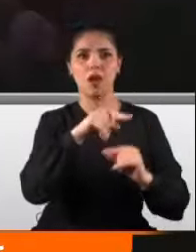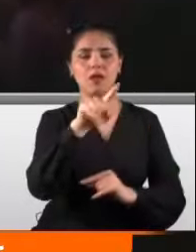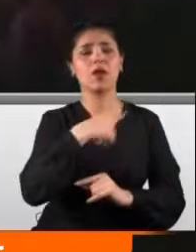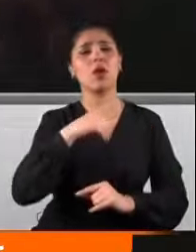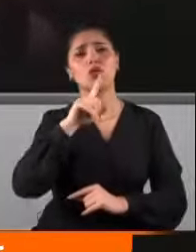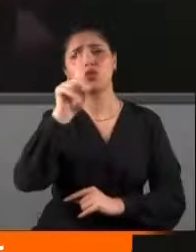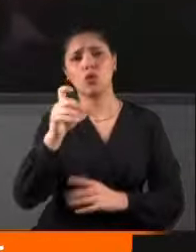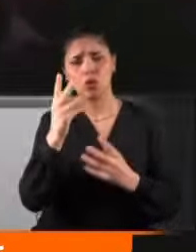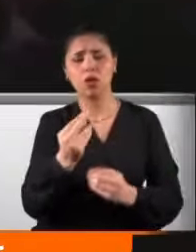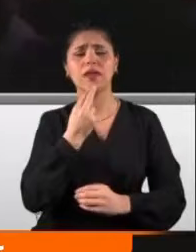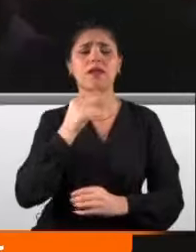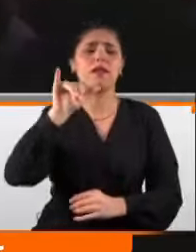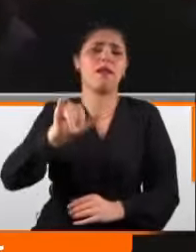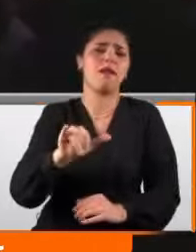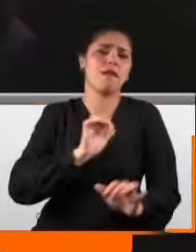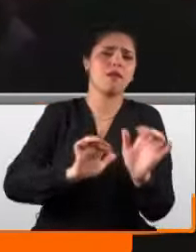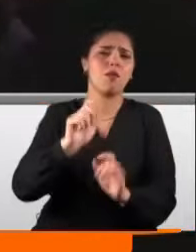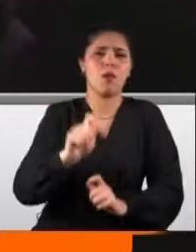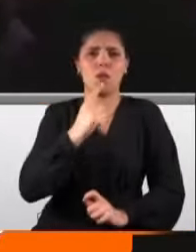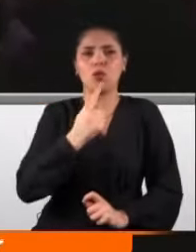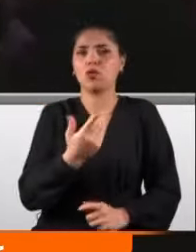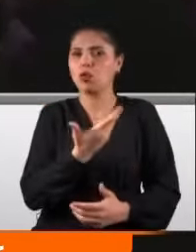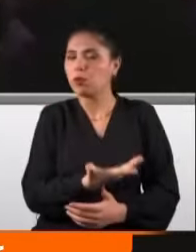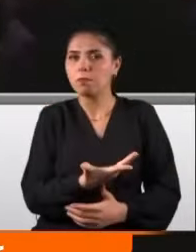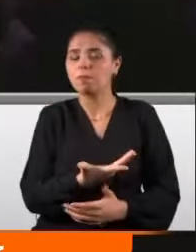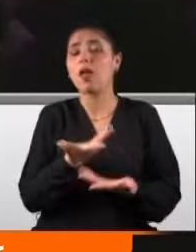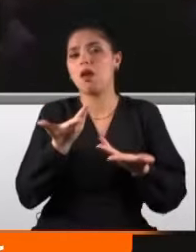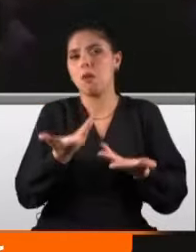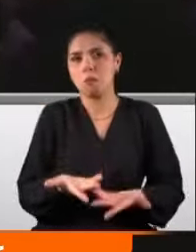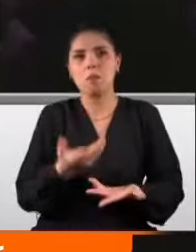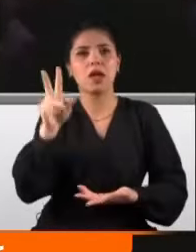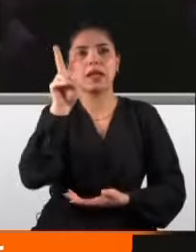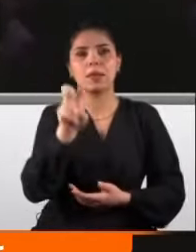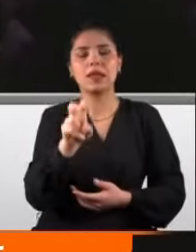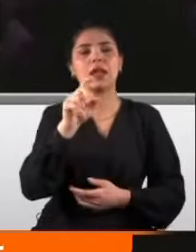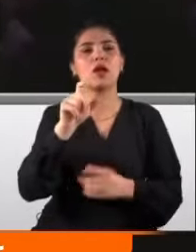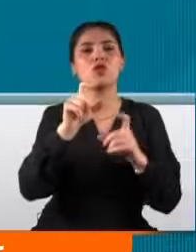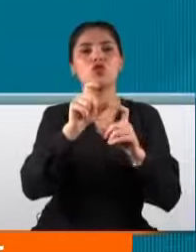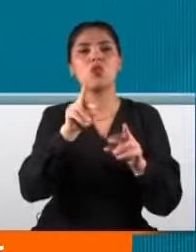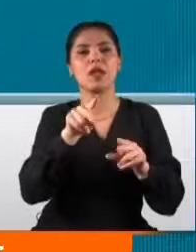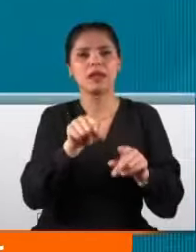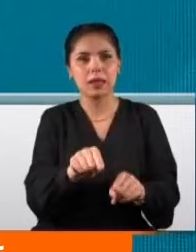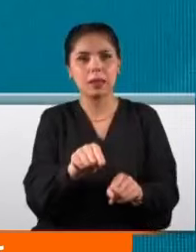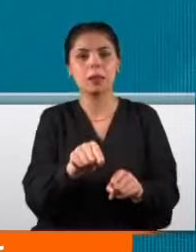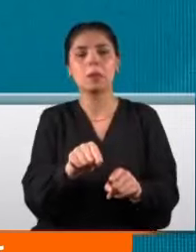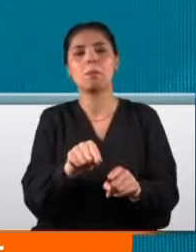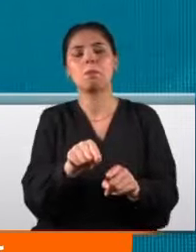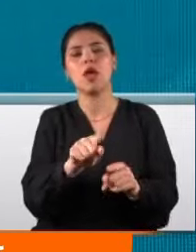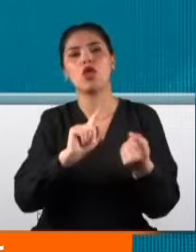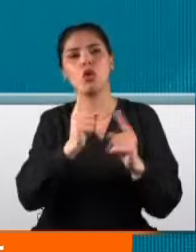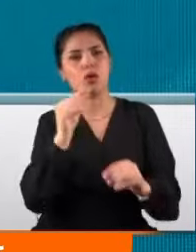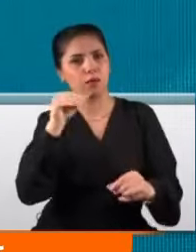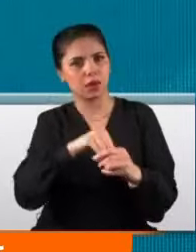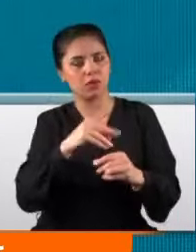kadın haklarını savunuyoruz derler. Fakat 28 Şubat vari vesayet dönemlerinde